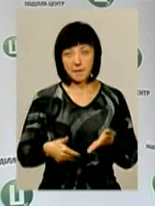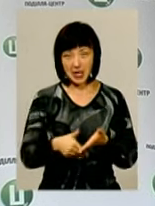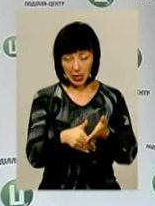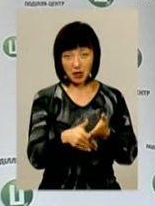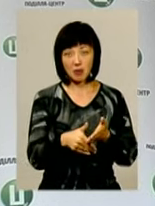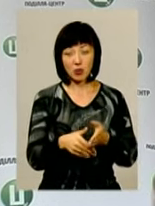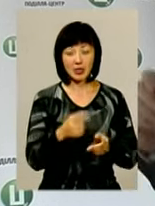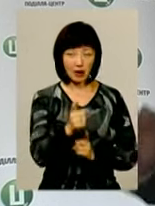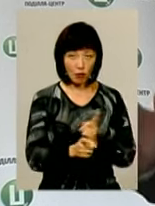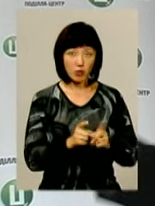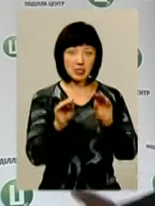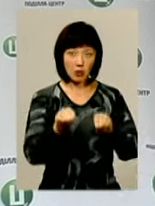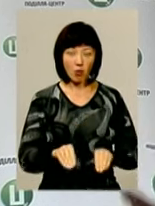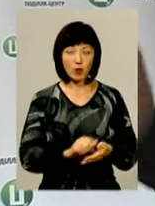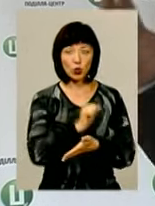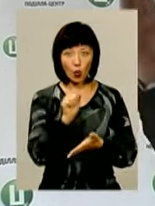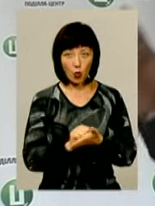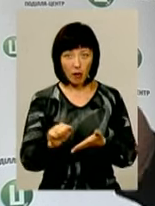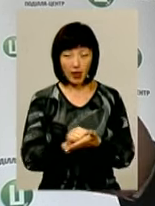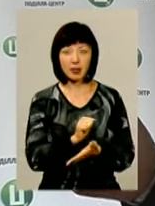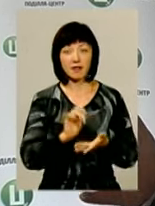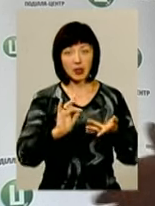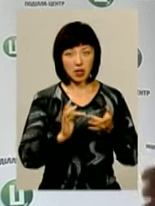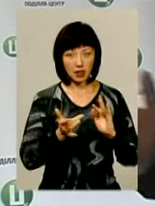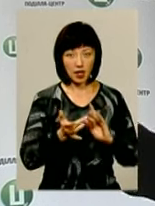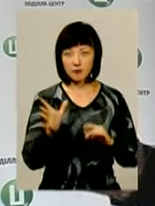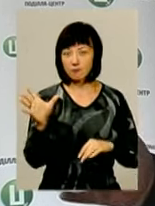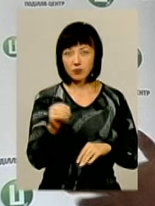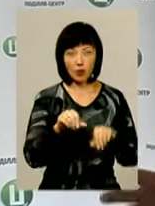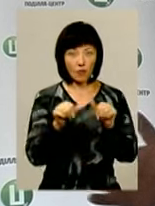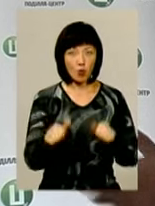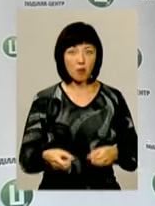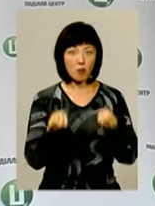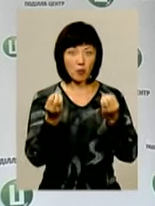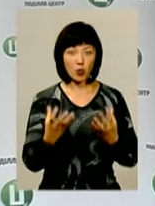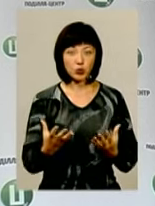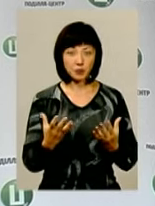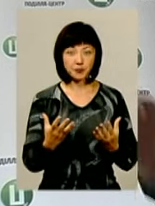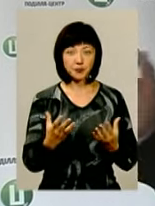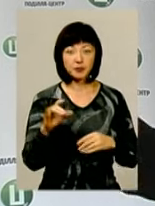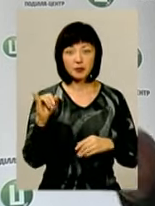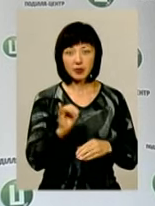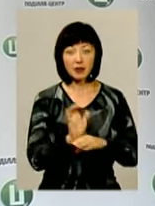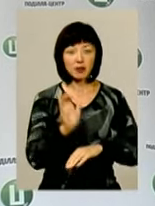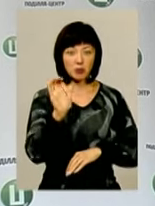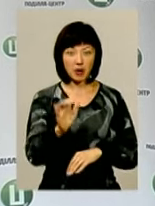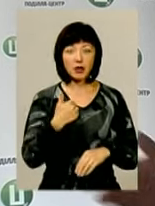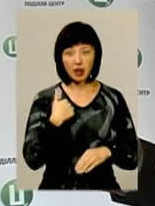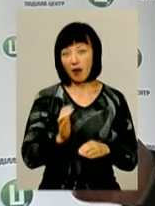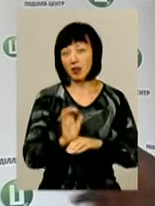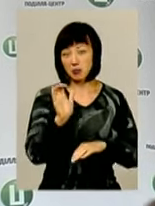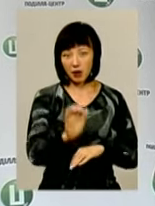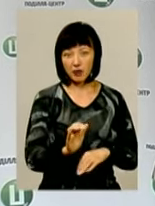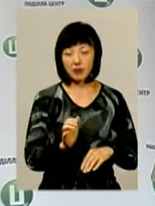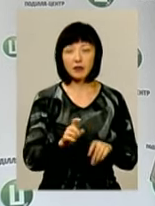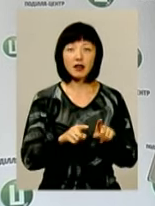хто підтримує ці реформи, візьміть, заповніть документи в інтернеті. Все оформиться дуже просто, це ніякі НППР і відправте. Я відправив, ну